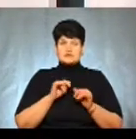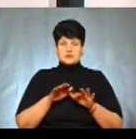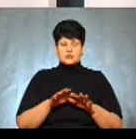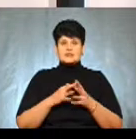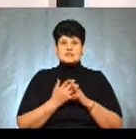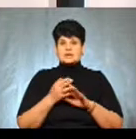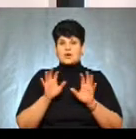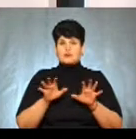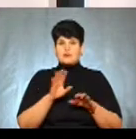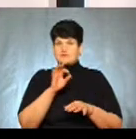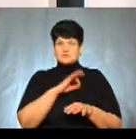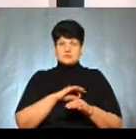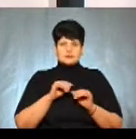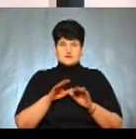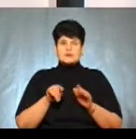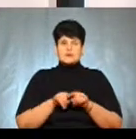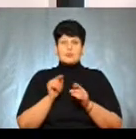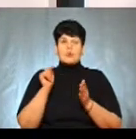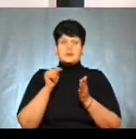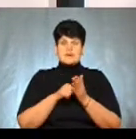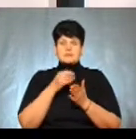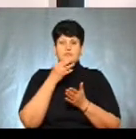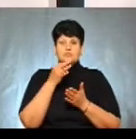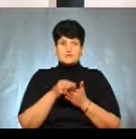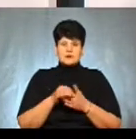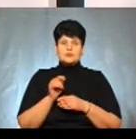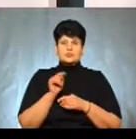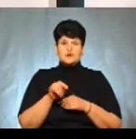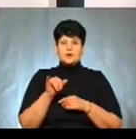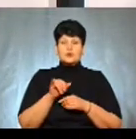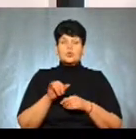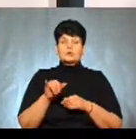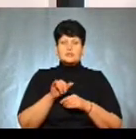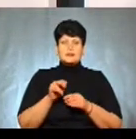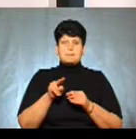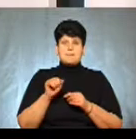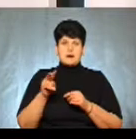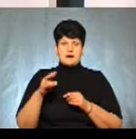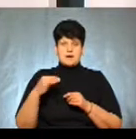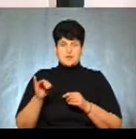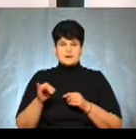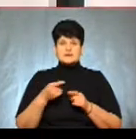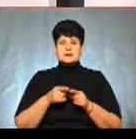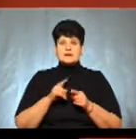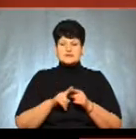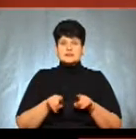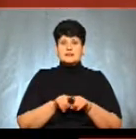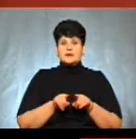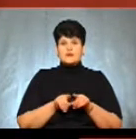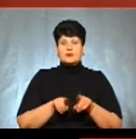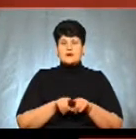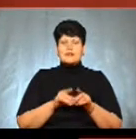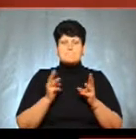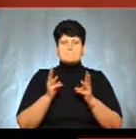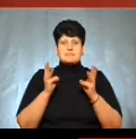голова не вживає заходів, він також попадає під відповідальність ту саму, що палі. Тобто, не вжиття заходів, кваліфікується точно так само, як підпал